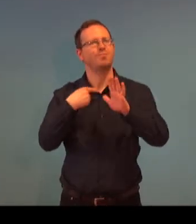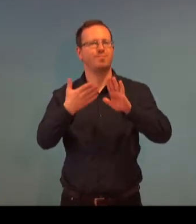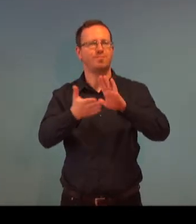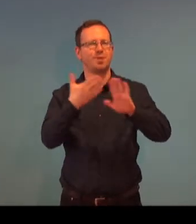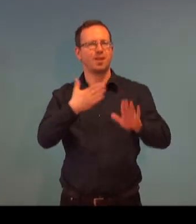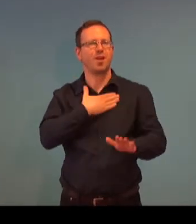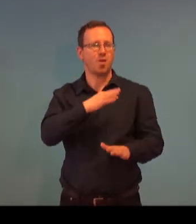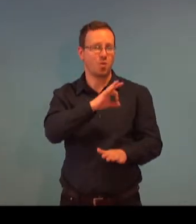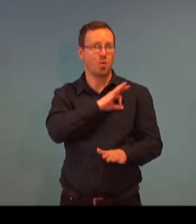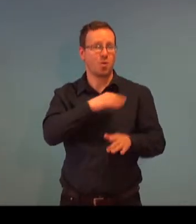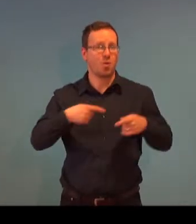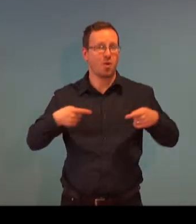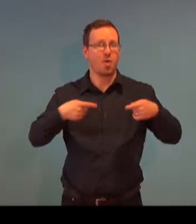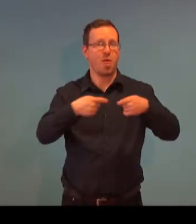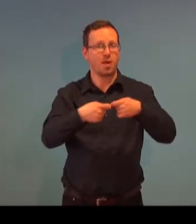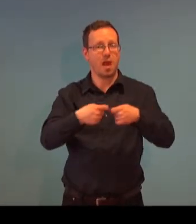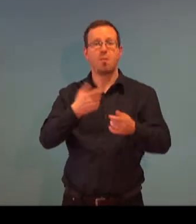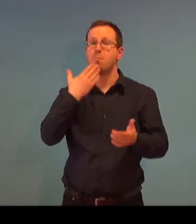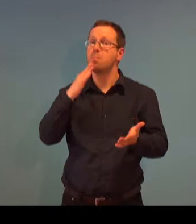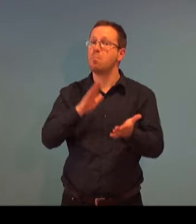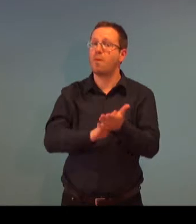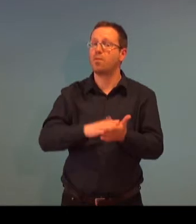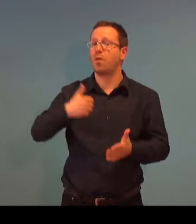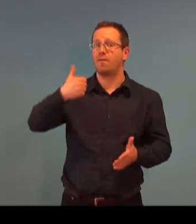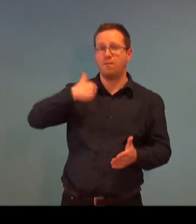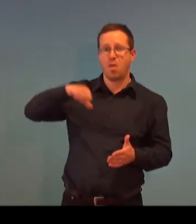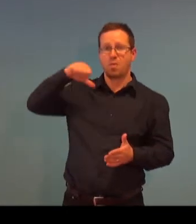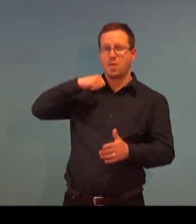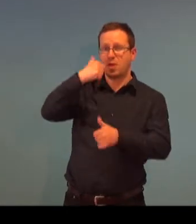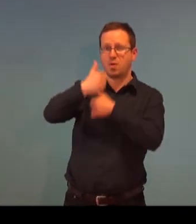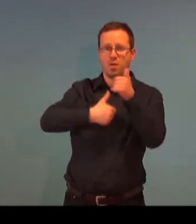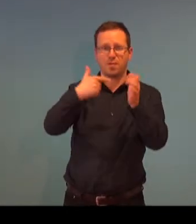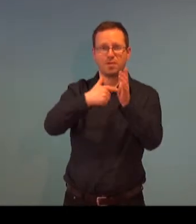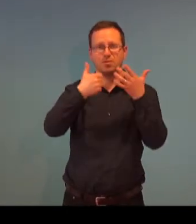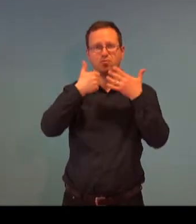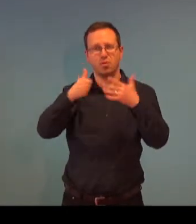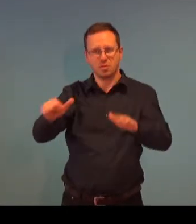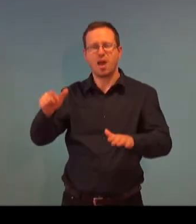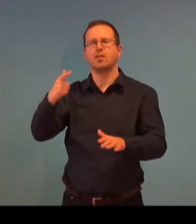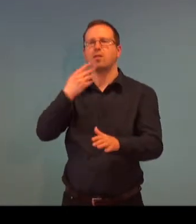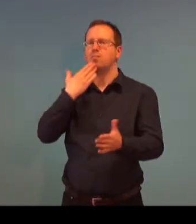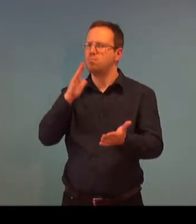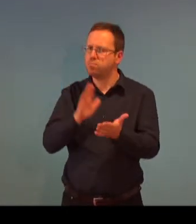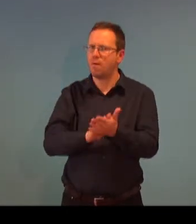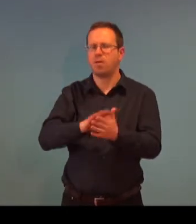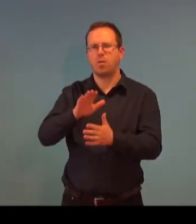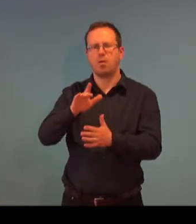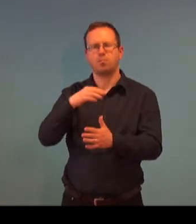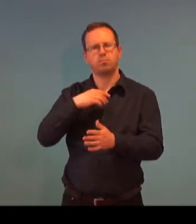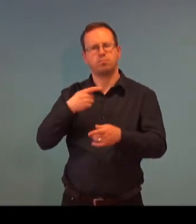Ráda bych vám teď představila příklad našeho kolegy, který se podařilo v Lenském roce